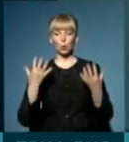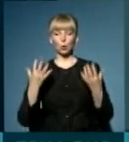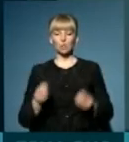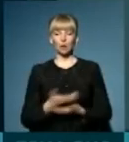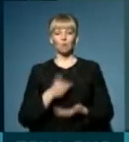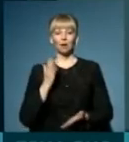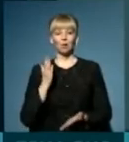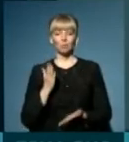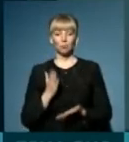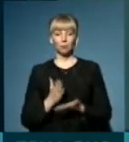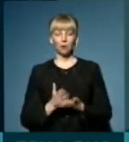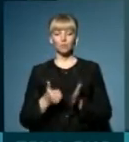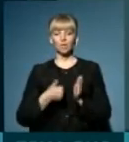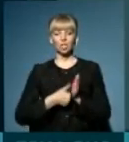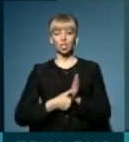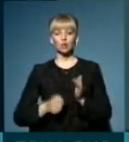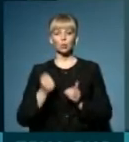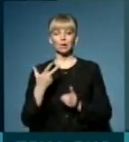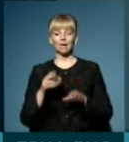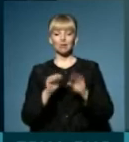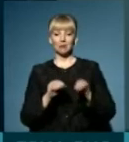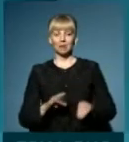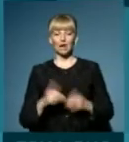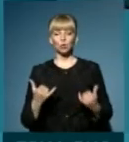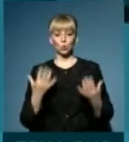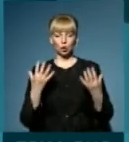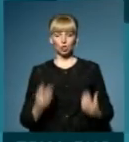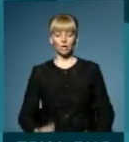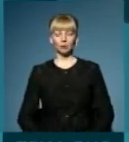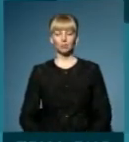маємо 613 декларацій за сьогоднішній день.